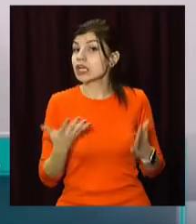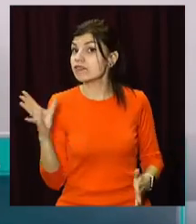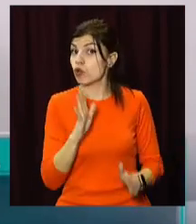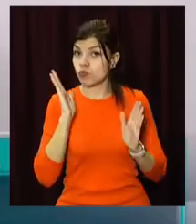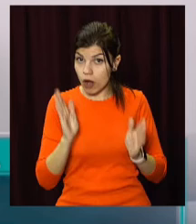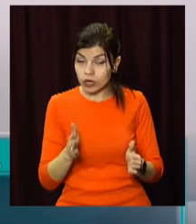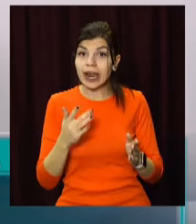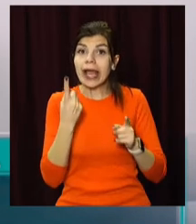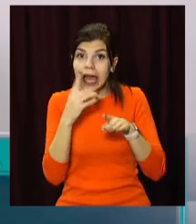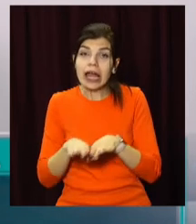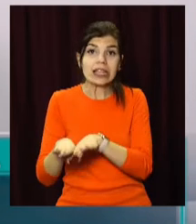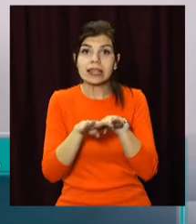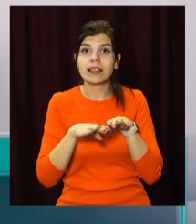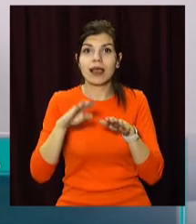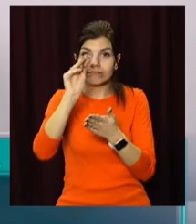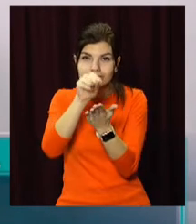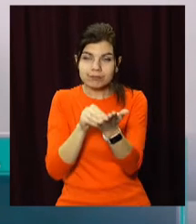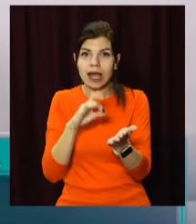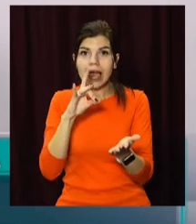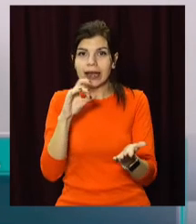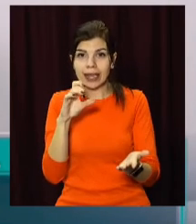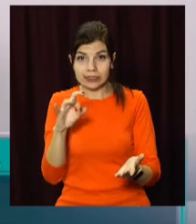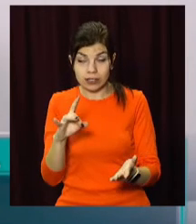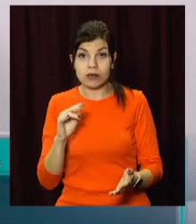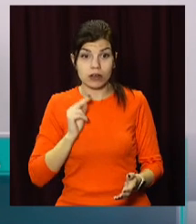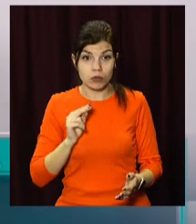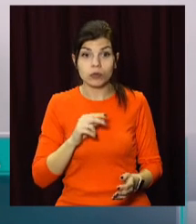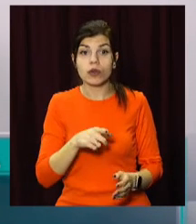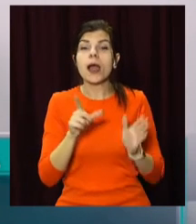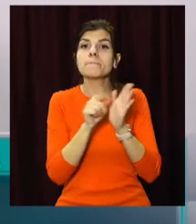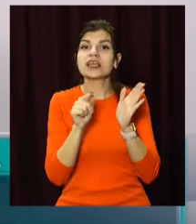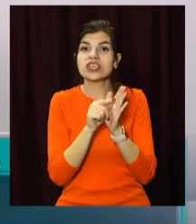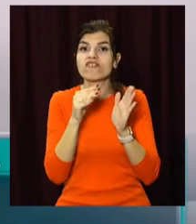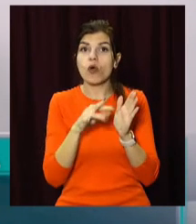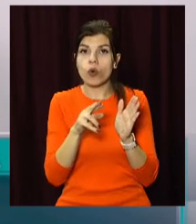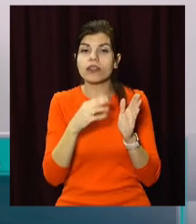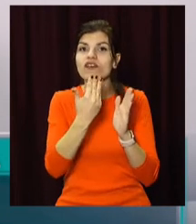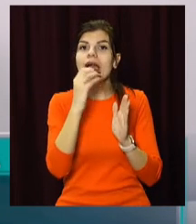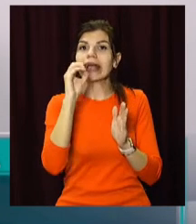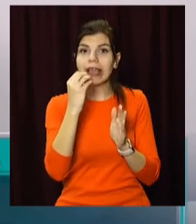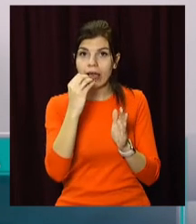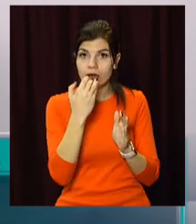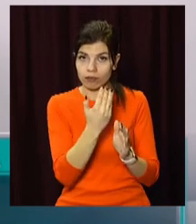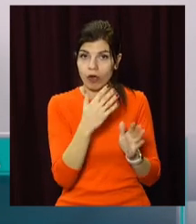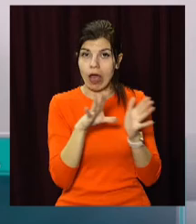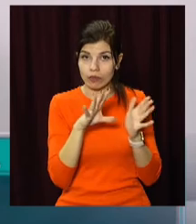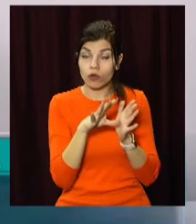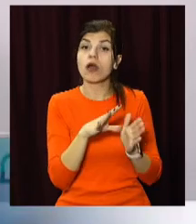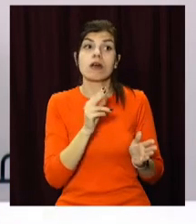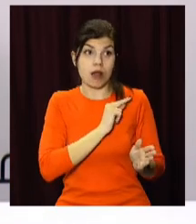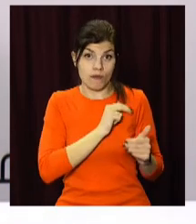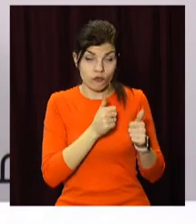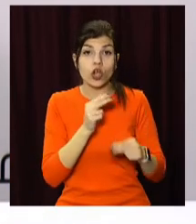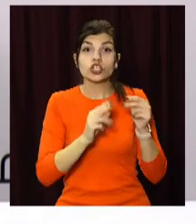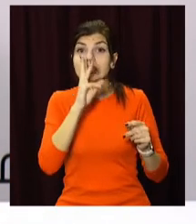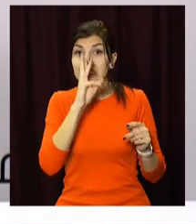і единий реестр заработає, і веб-порталі пенсіонного фонду заработають, то через три